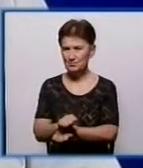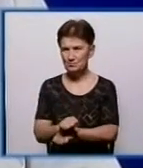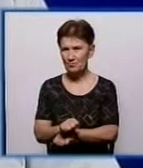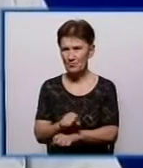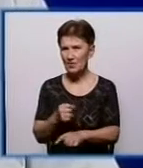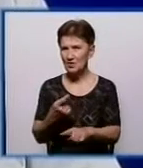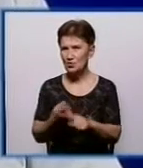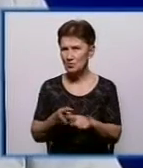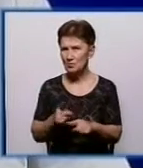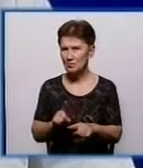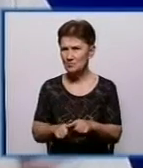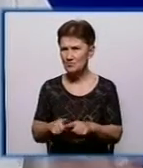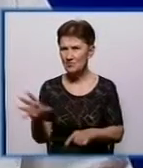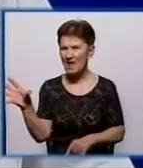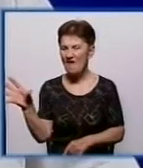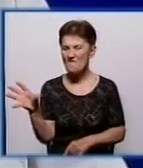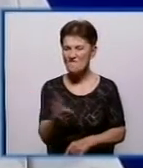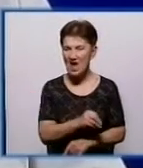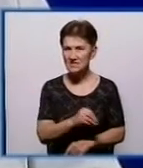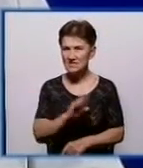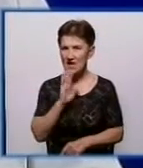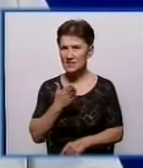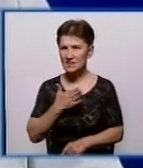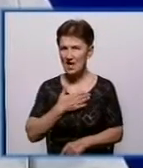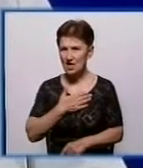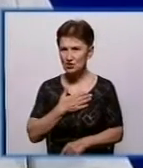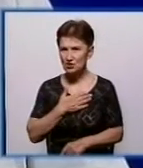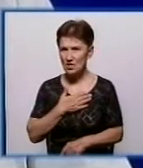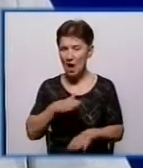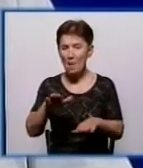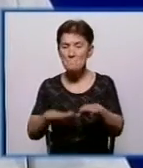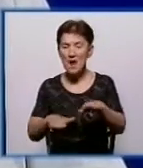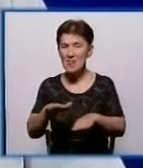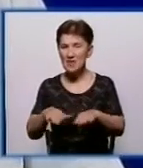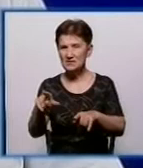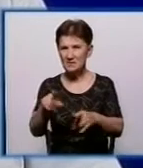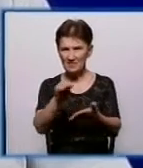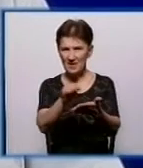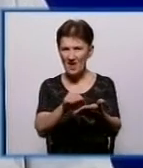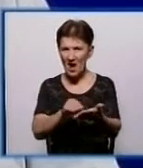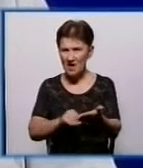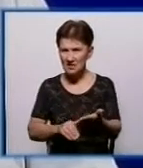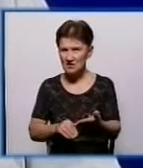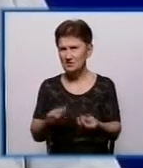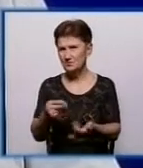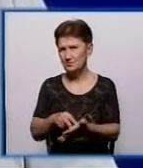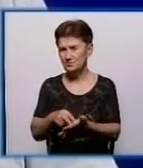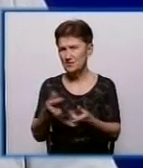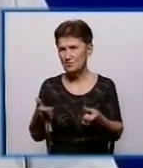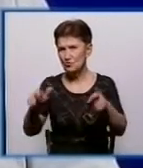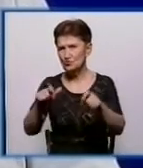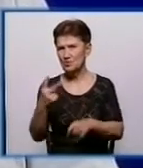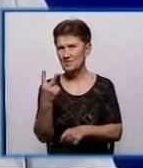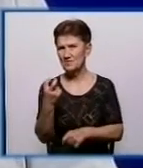І вся наша балансова вартість у Києві Дніпро-Кіровоград складає трошки більше 200